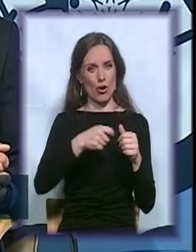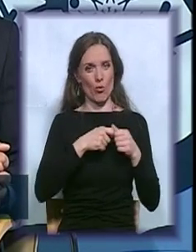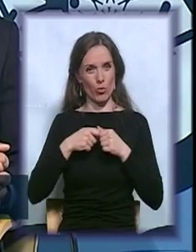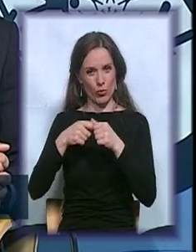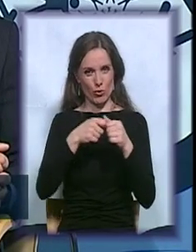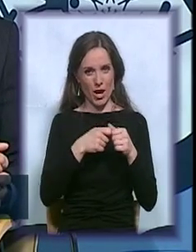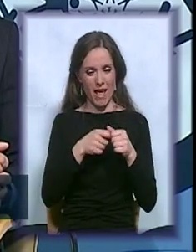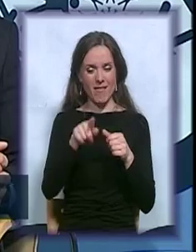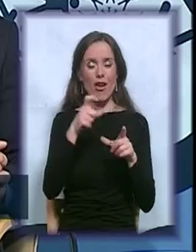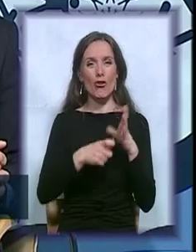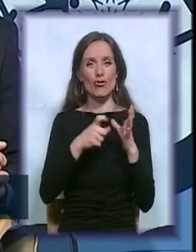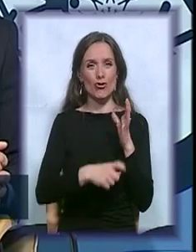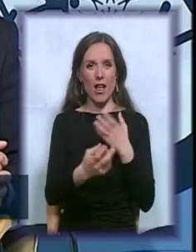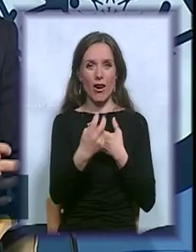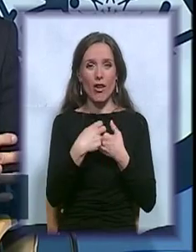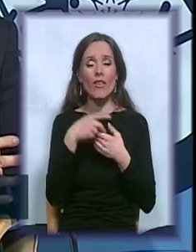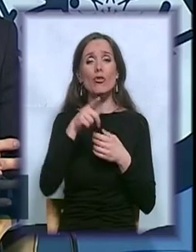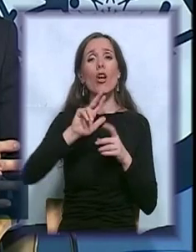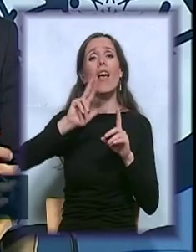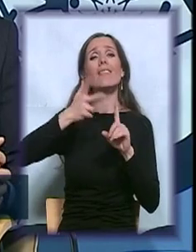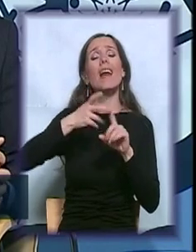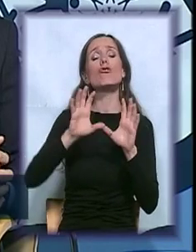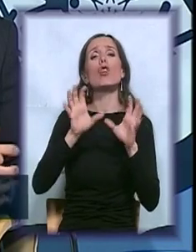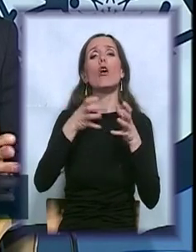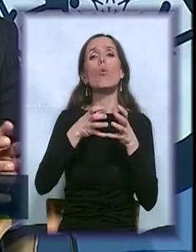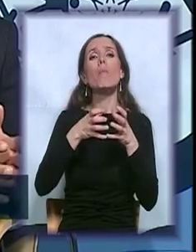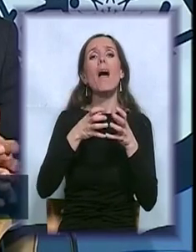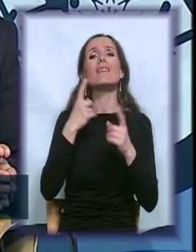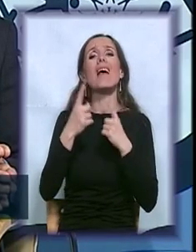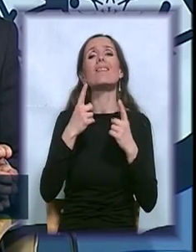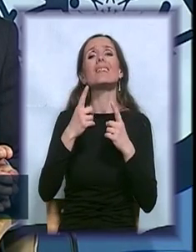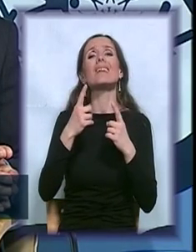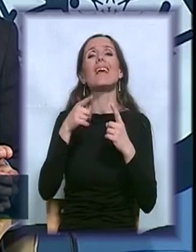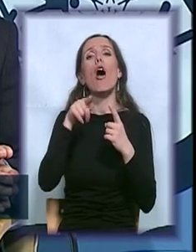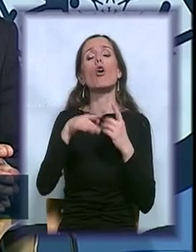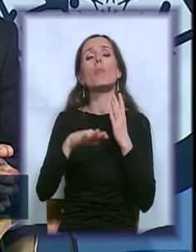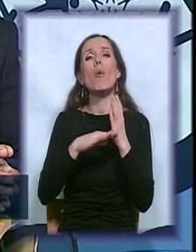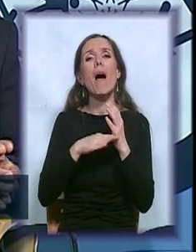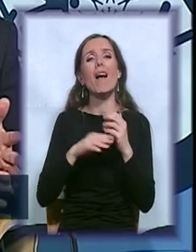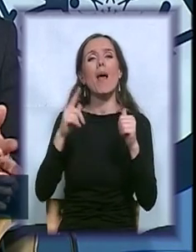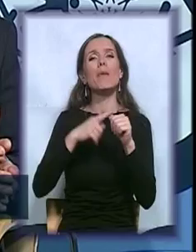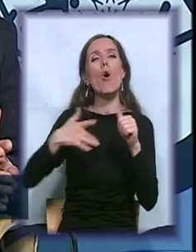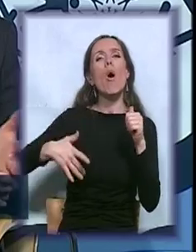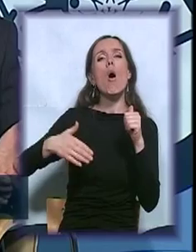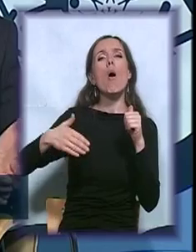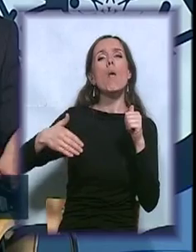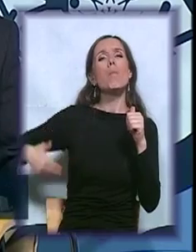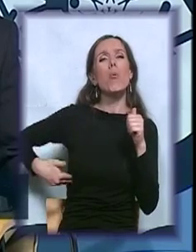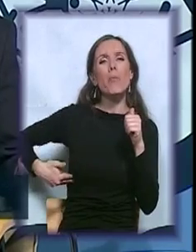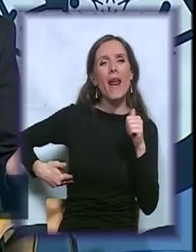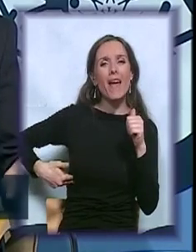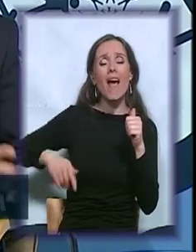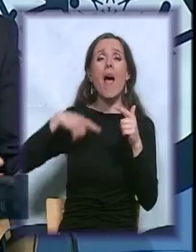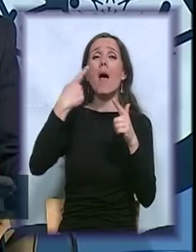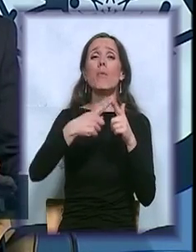treću grupu ovisnika od pomagavima. Odmah i za dializiranih pacijenata i diabetista. Ne može